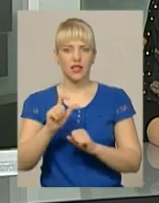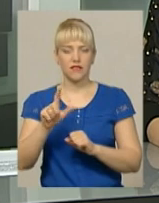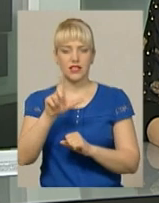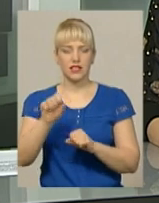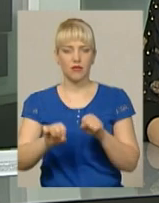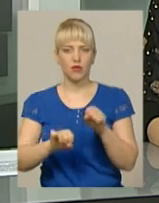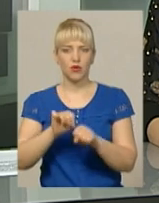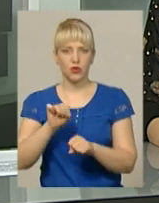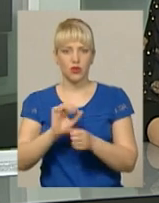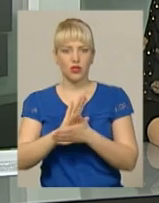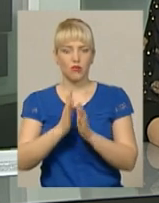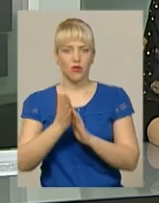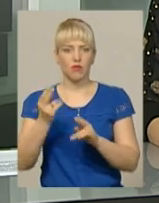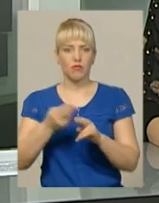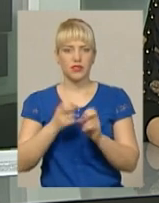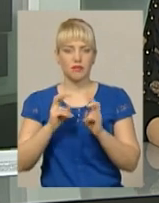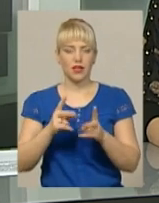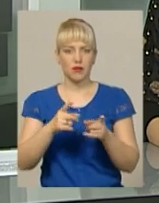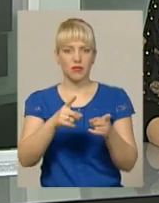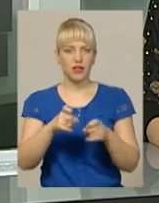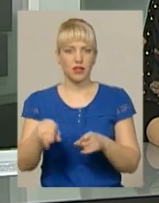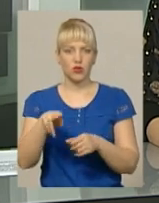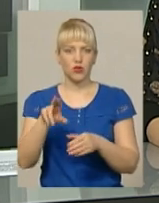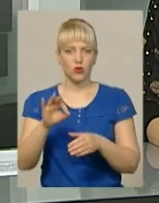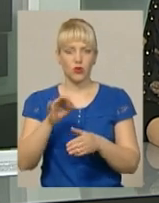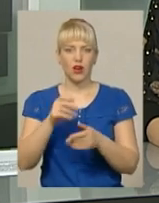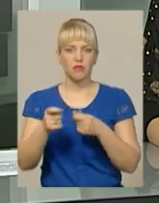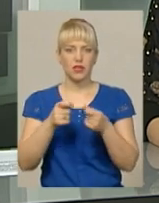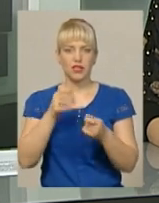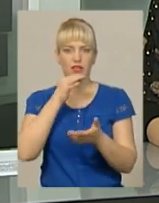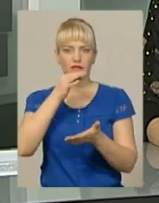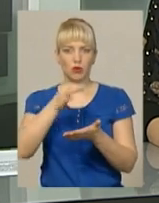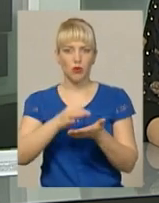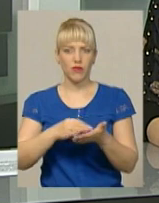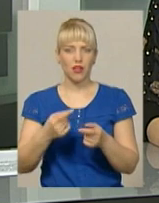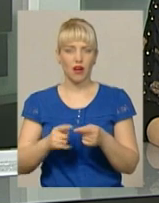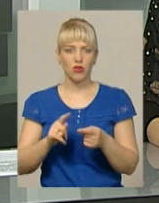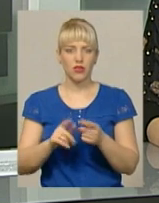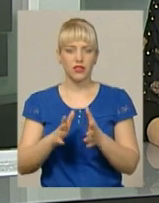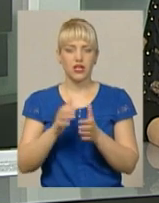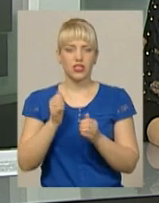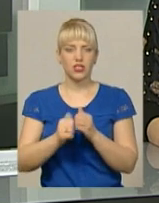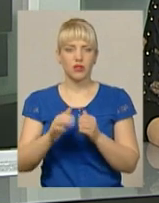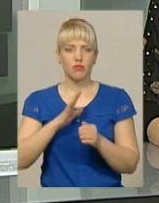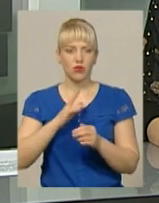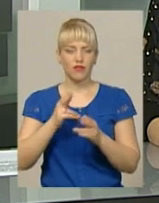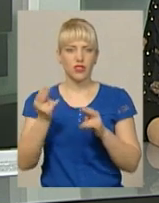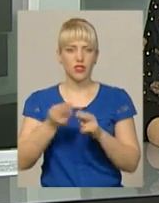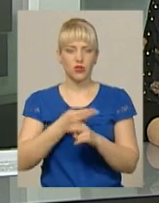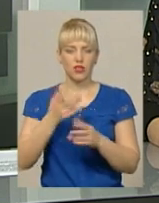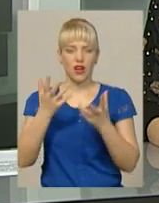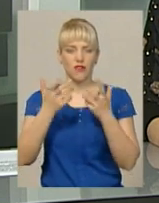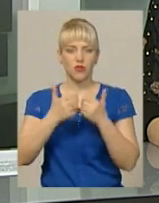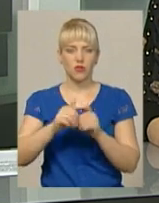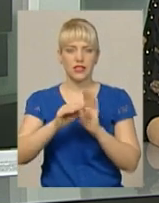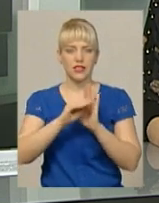притягнуто до адміністративної відповідальності. За словами Сергія Яцуха, у перевірених закладах найчастіше були відсутні автоматичні системи проти